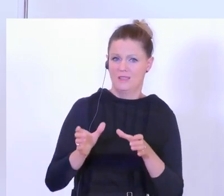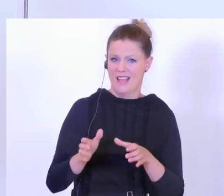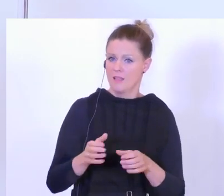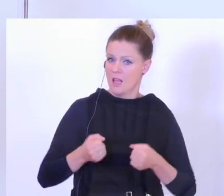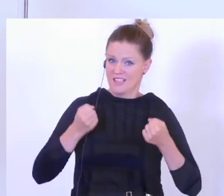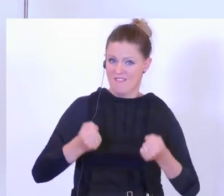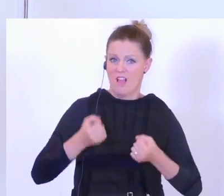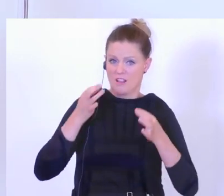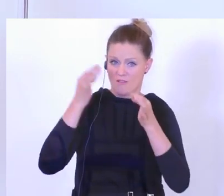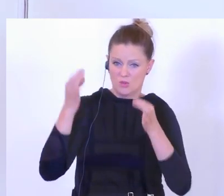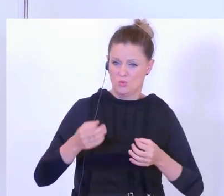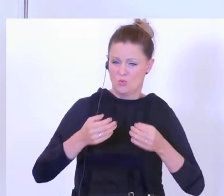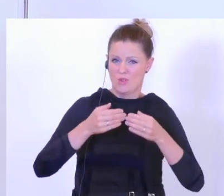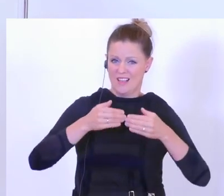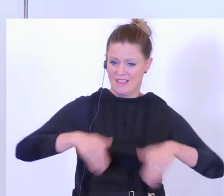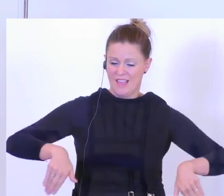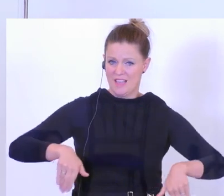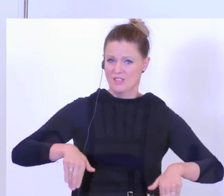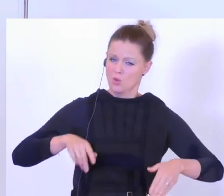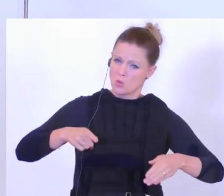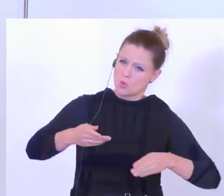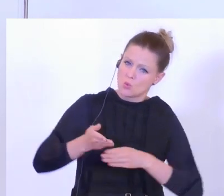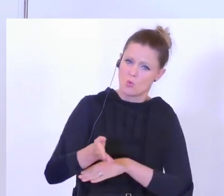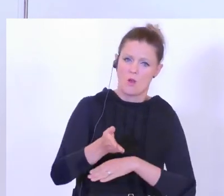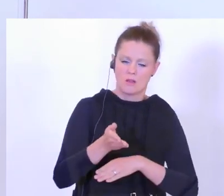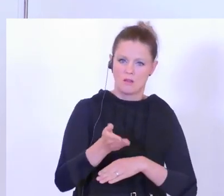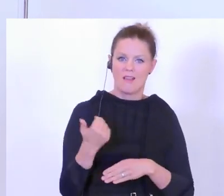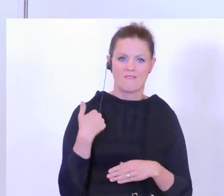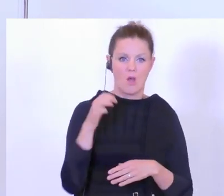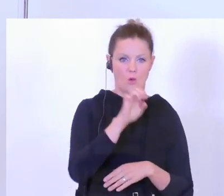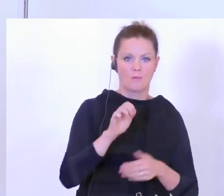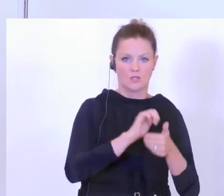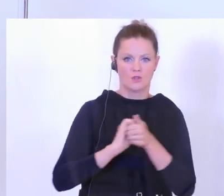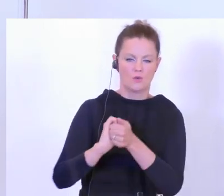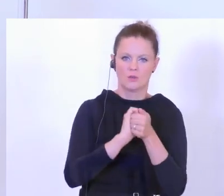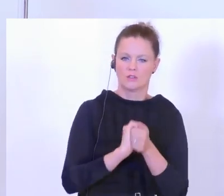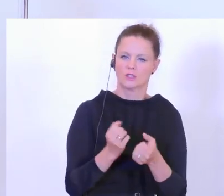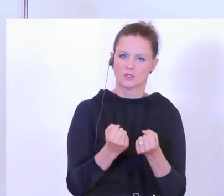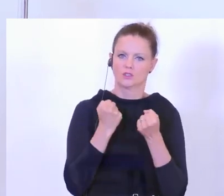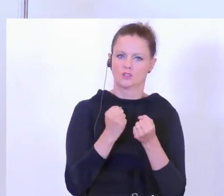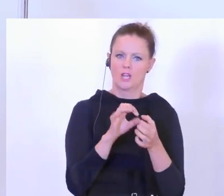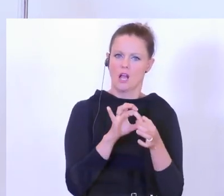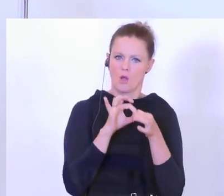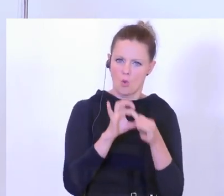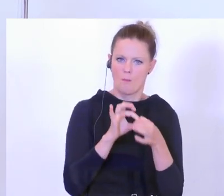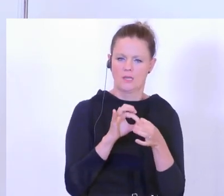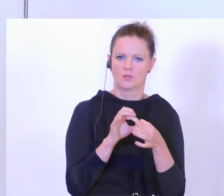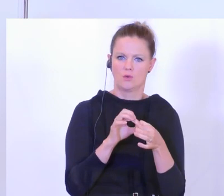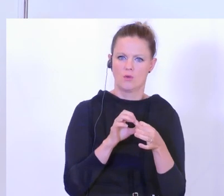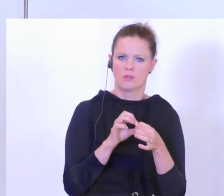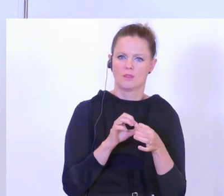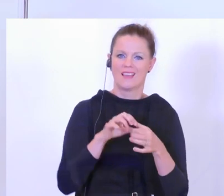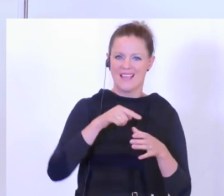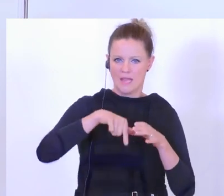kam, die Grenze zu durchbrechen. Da schon eine enge Kooperation innerhalb der Europäischen Union der EU-Innenminister gegeben. Österreich hat